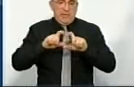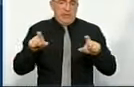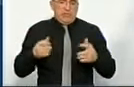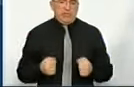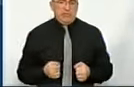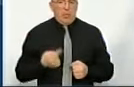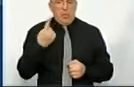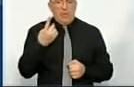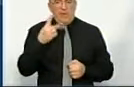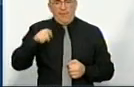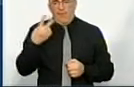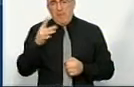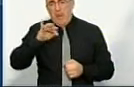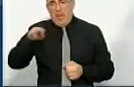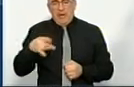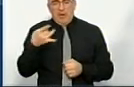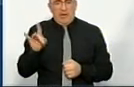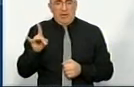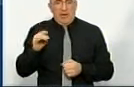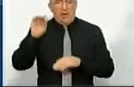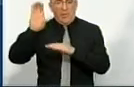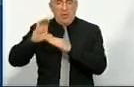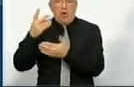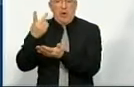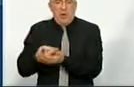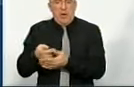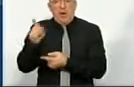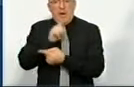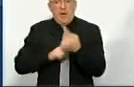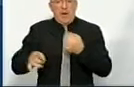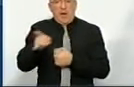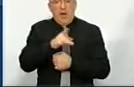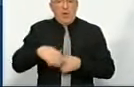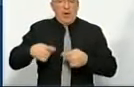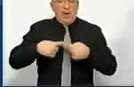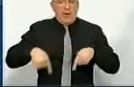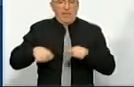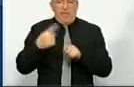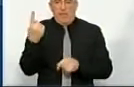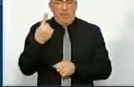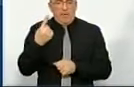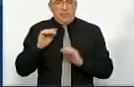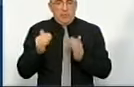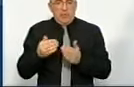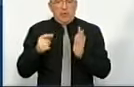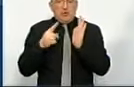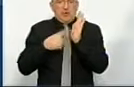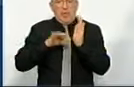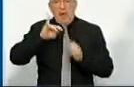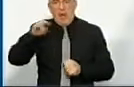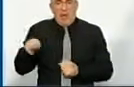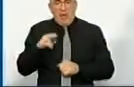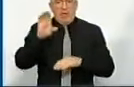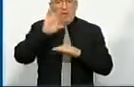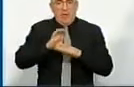Дивіться. 1,2 мільярди гривень на рахунках лежать на реформуванні районного рівня. Це перший момент. 6 мільярдів